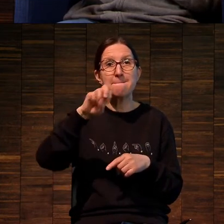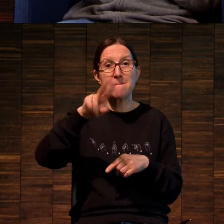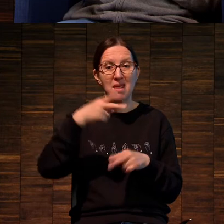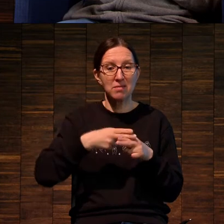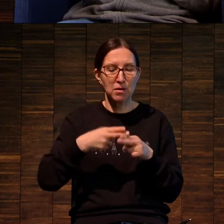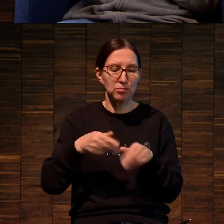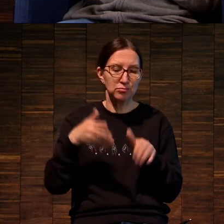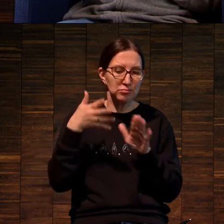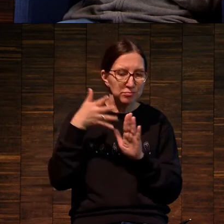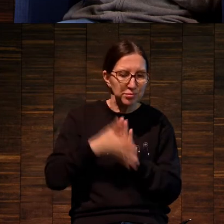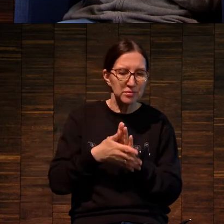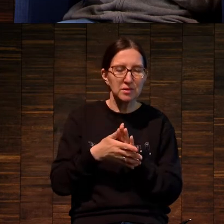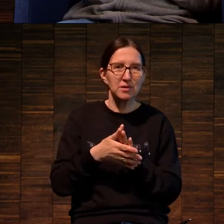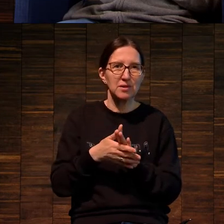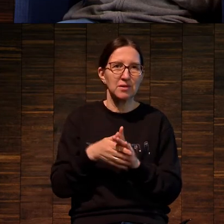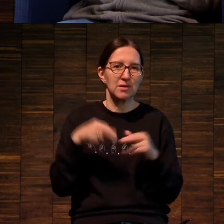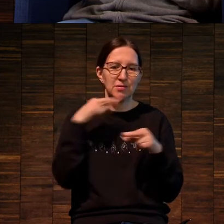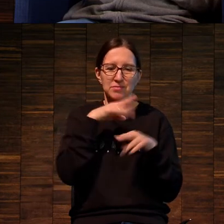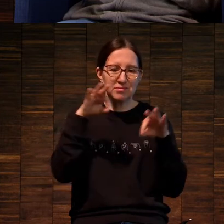на ура.